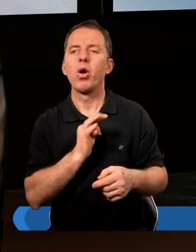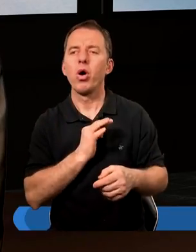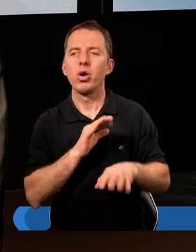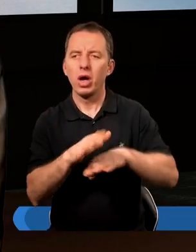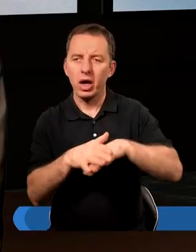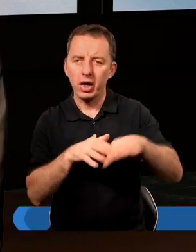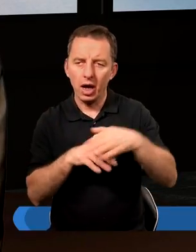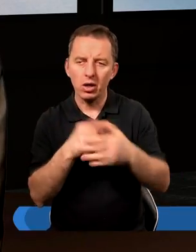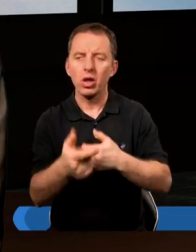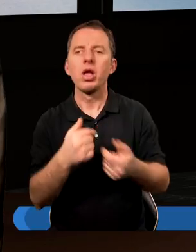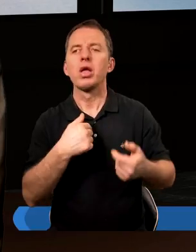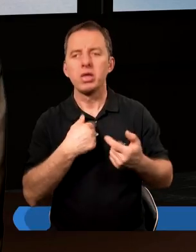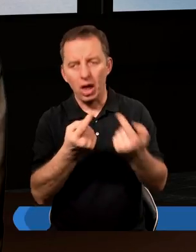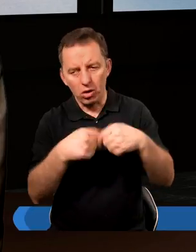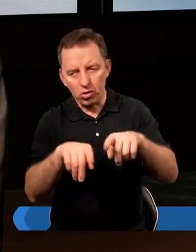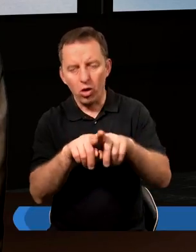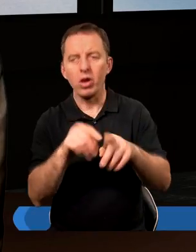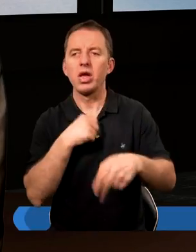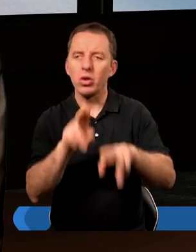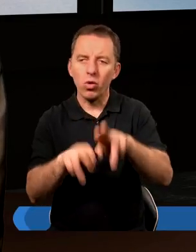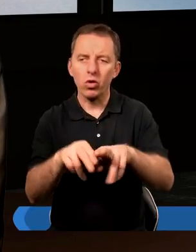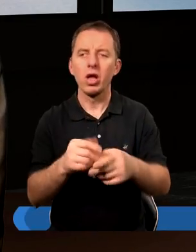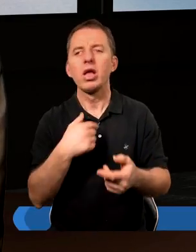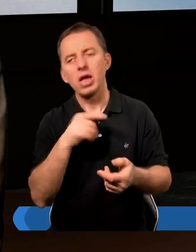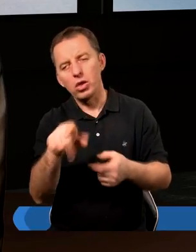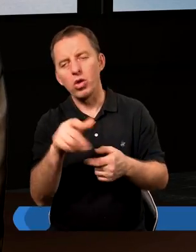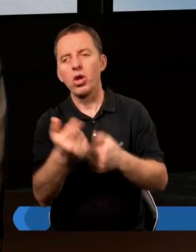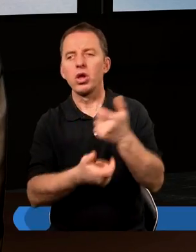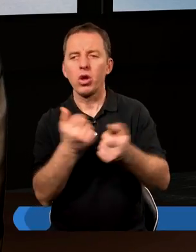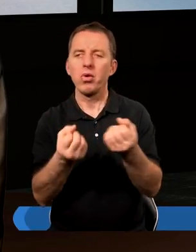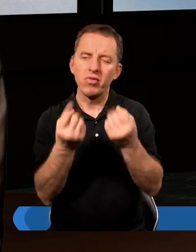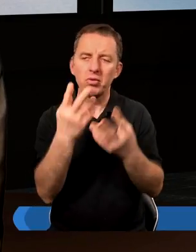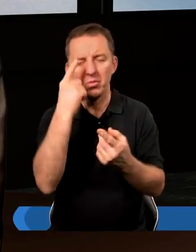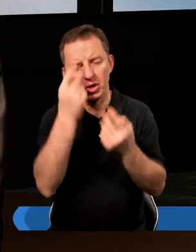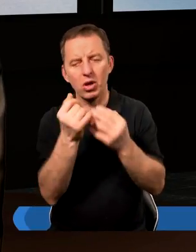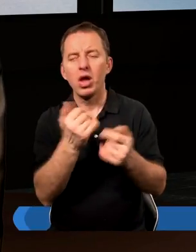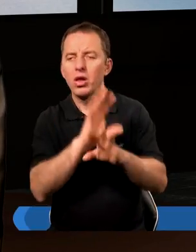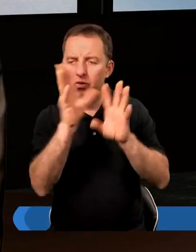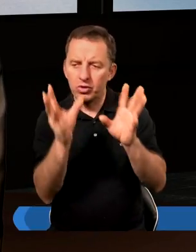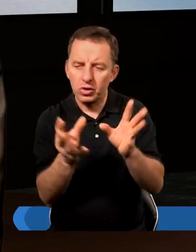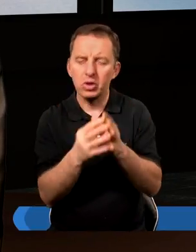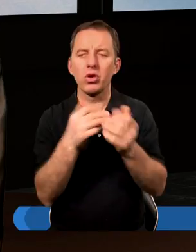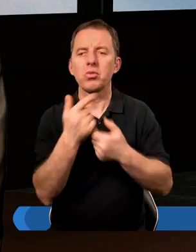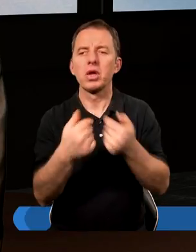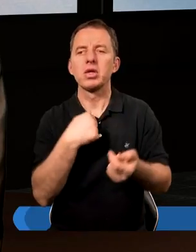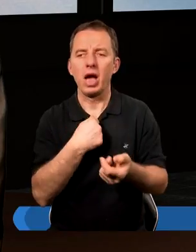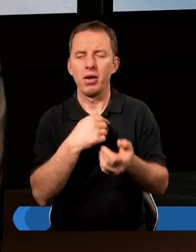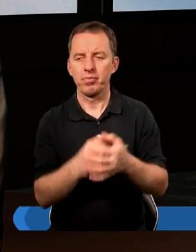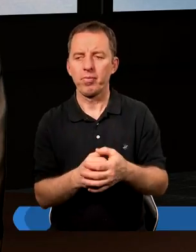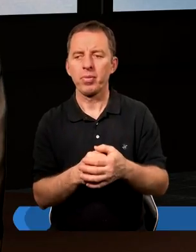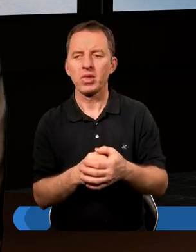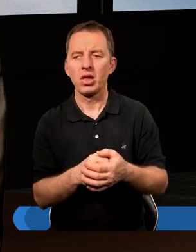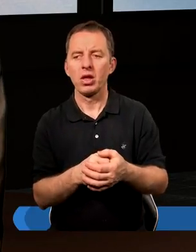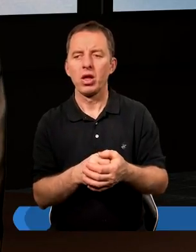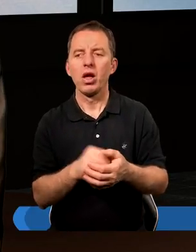ręce to zrobiły, to ja na to zapracowałem, to ja to zdobyłem i to mnie się należy, ja mogę z tym robić to, co